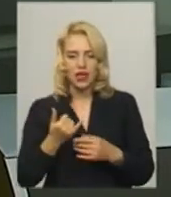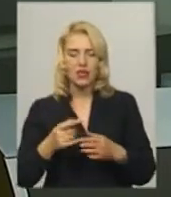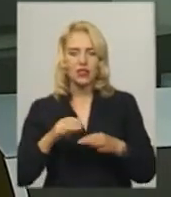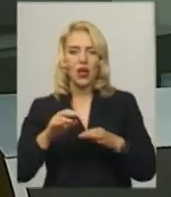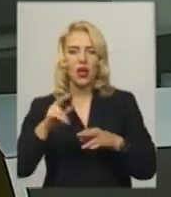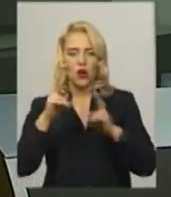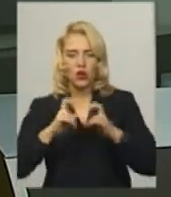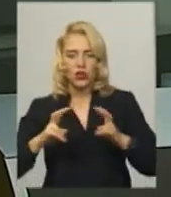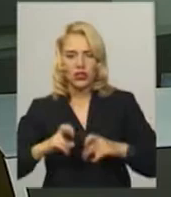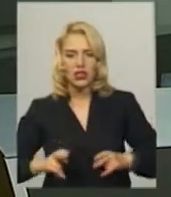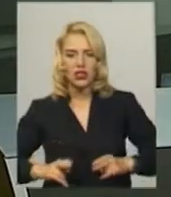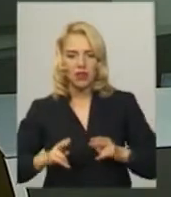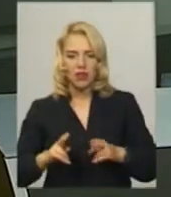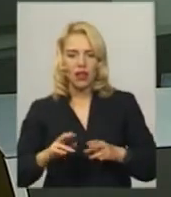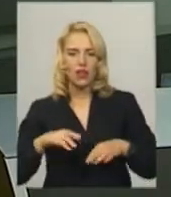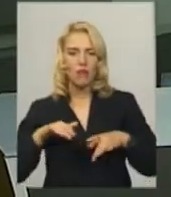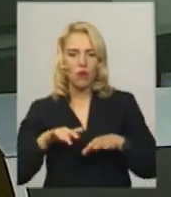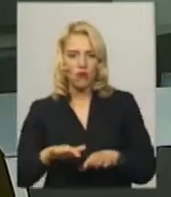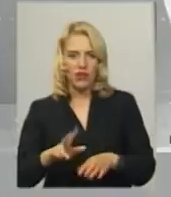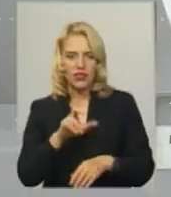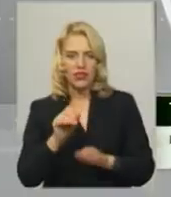провадження за статтею «умисне вбивство».